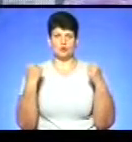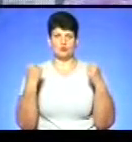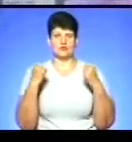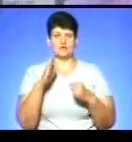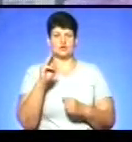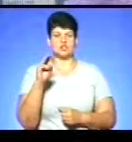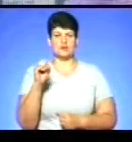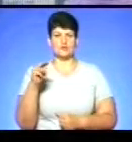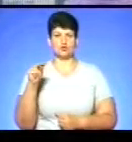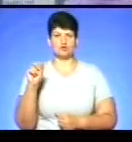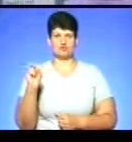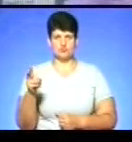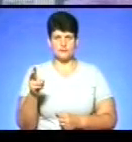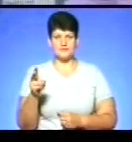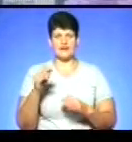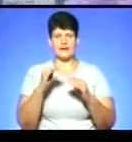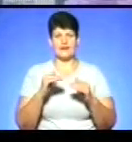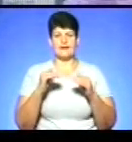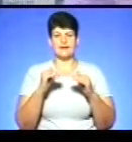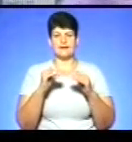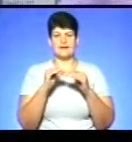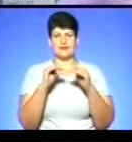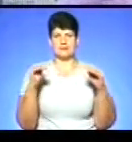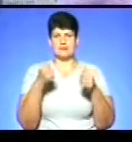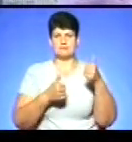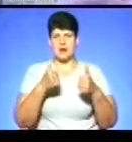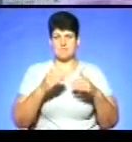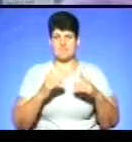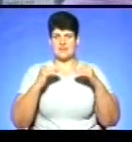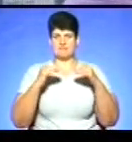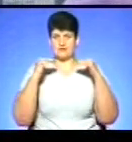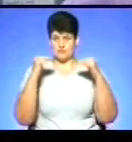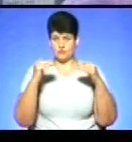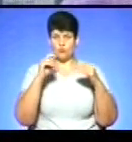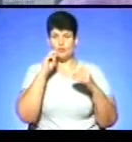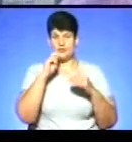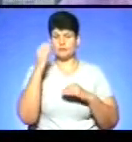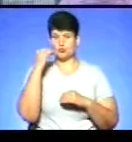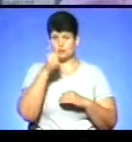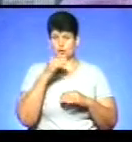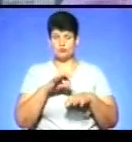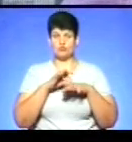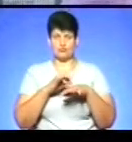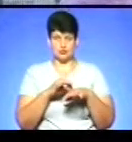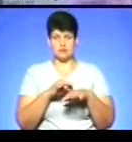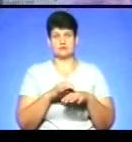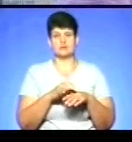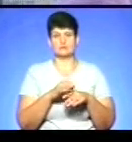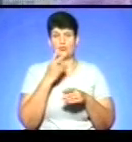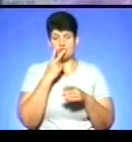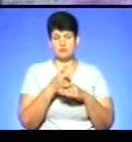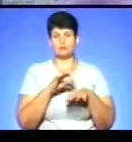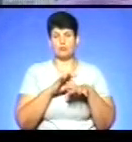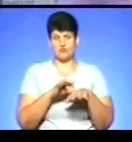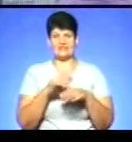Ранг цих змагань підвищено, оскільки в минулому році Україна показала спроможність проводити ці змагання на найвищому рівні. І вже